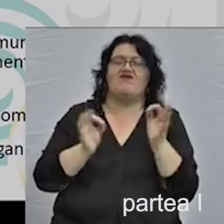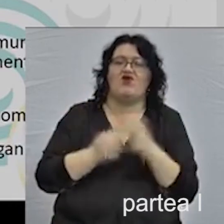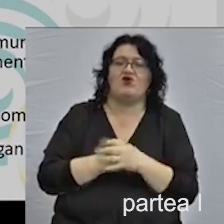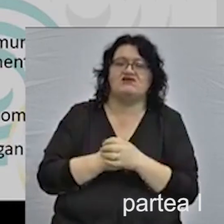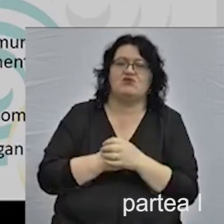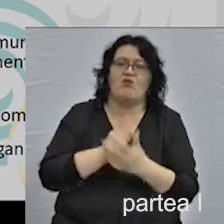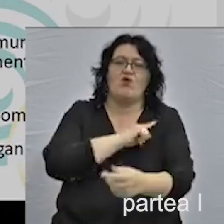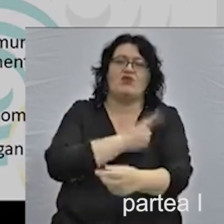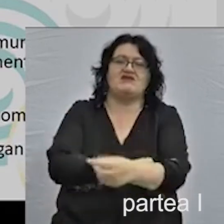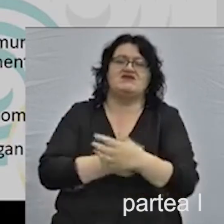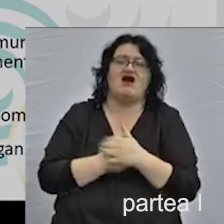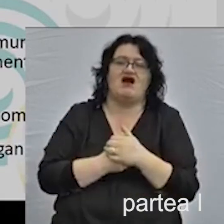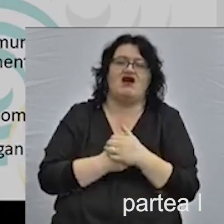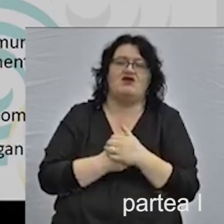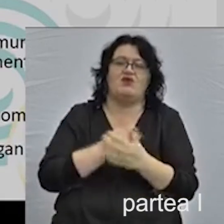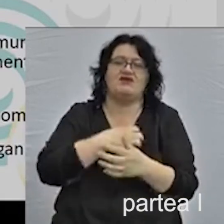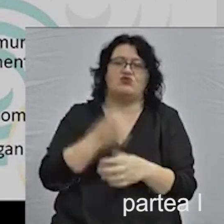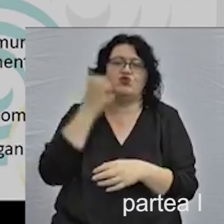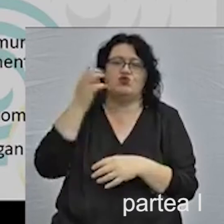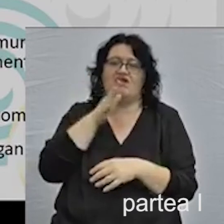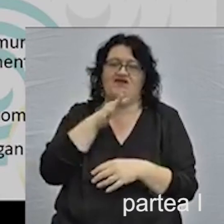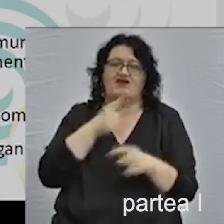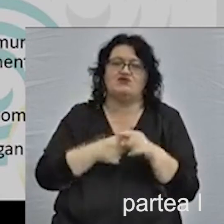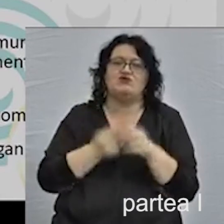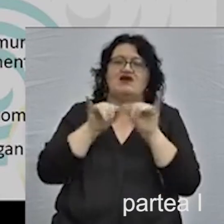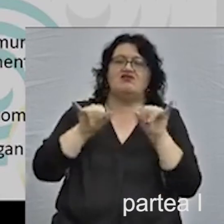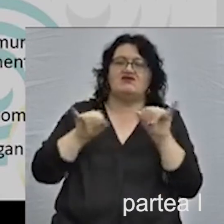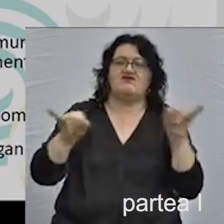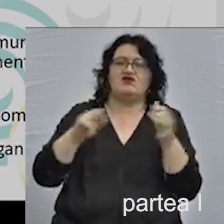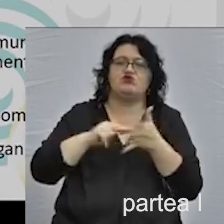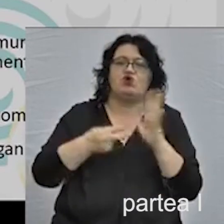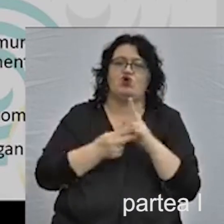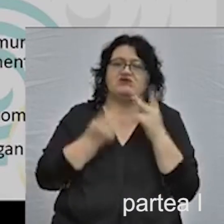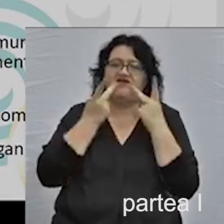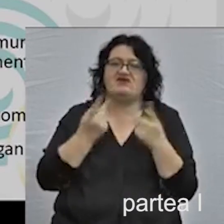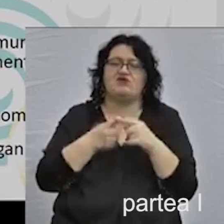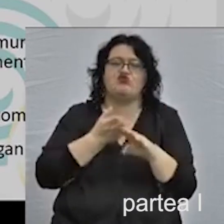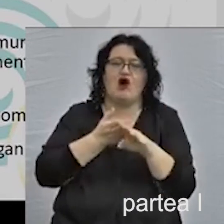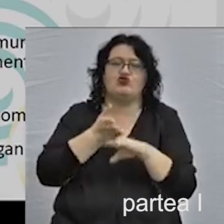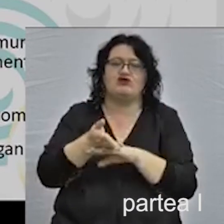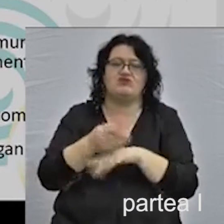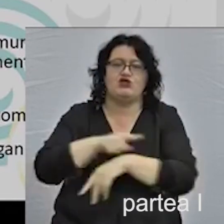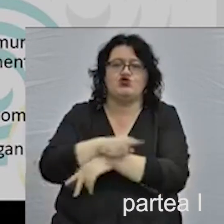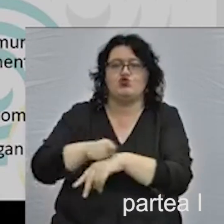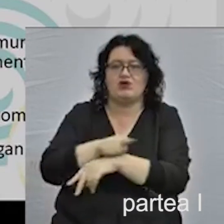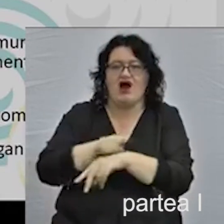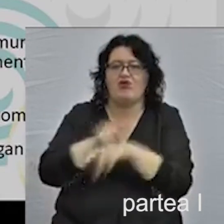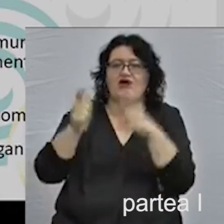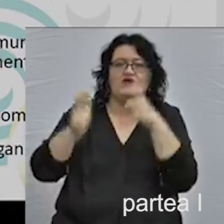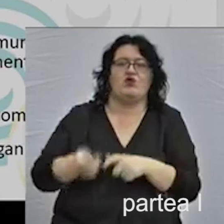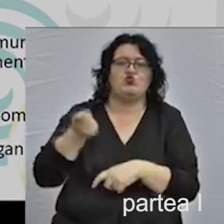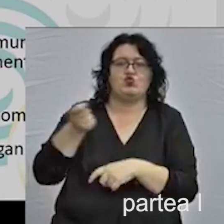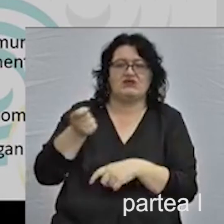potențialul patrimoniului cultural evreiesc și să dezvoltăm soluții vizibile și accesibile și durabile în domeniul